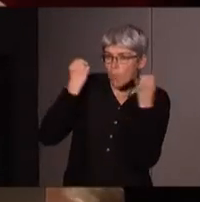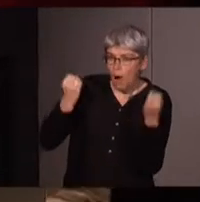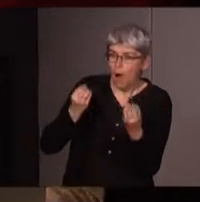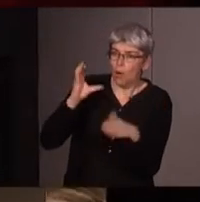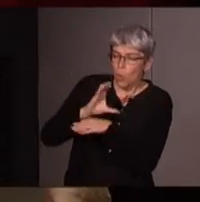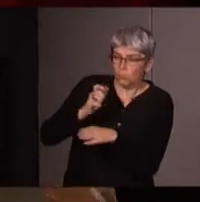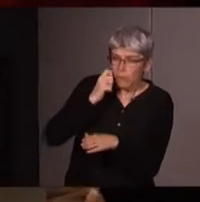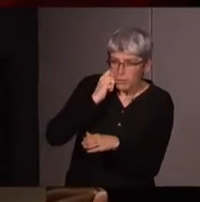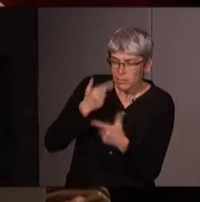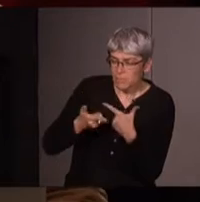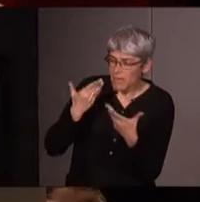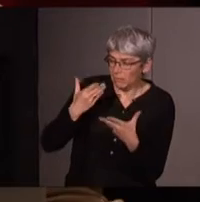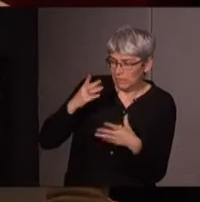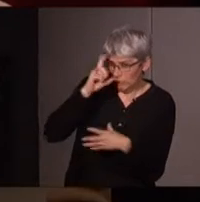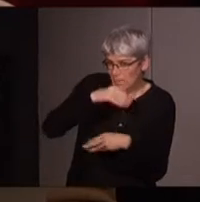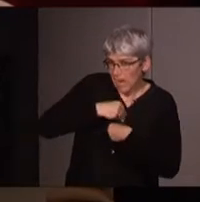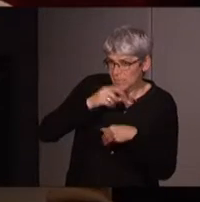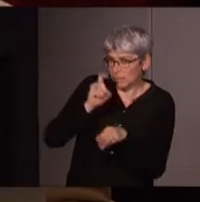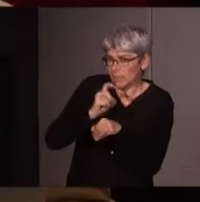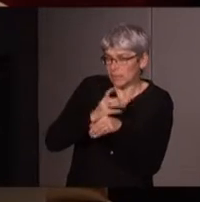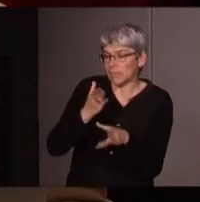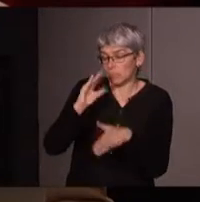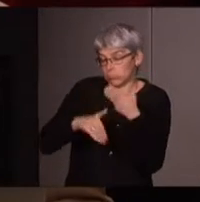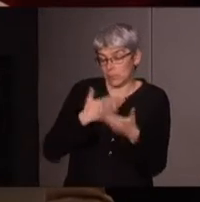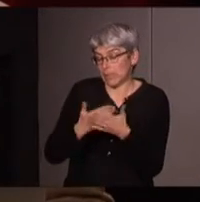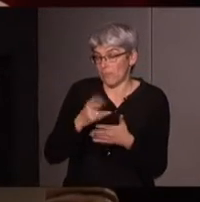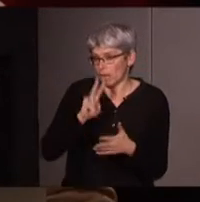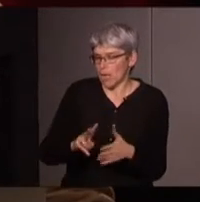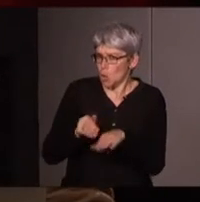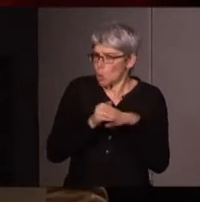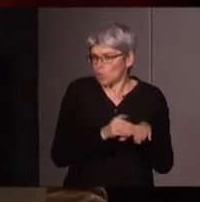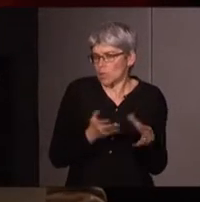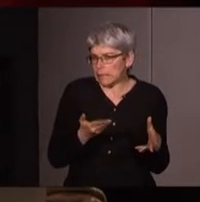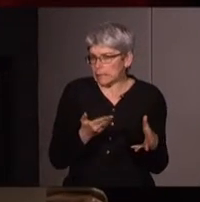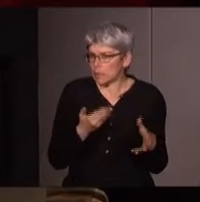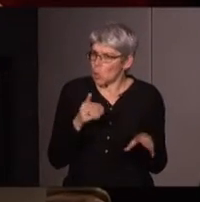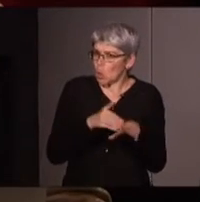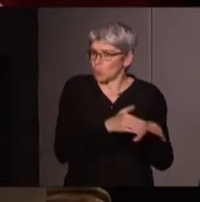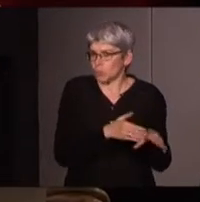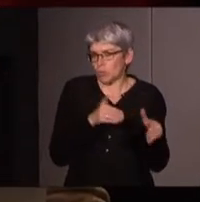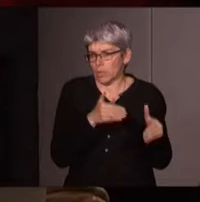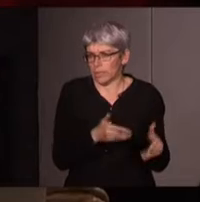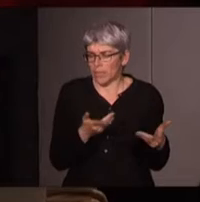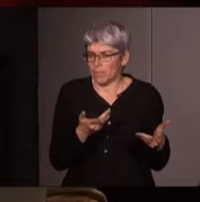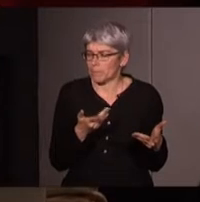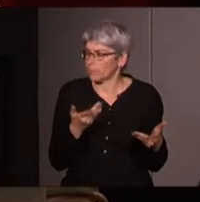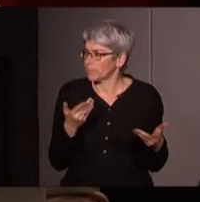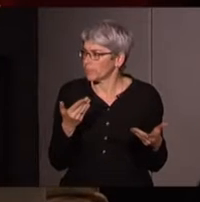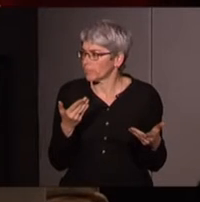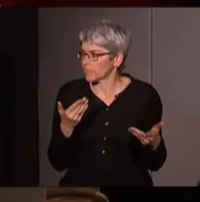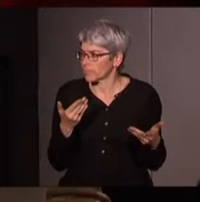'entendre la critique des sciences et des sciences modernes ou les causes écologistes reste pourtant que la gauche détient l'analyse anticapitaliste